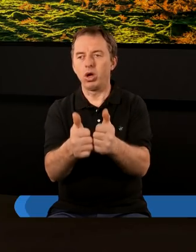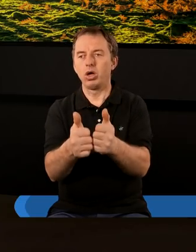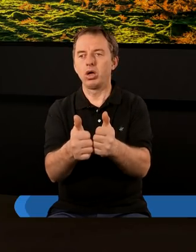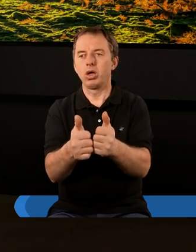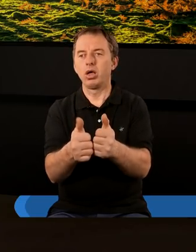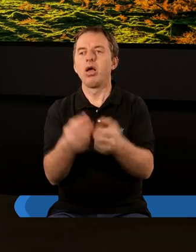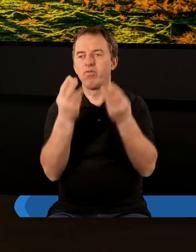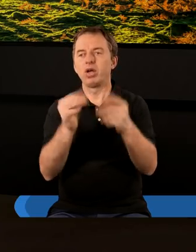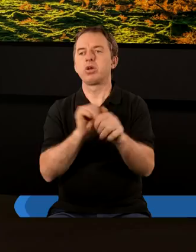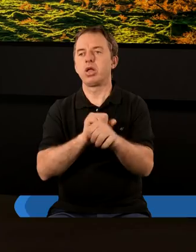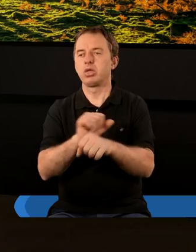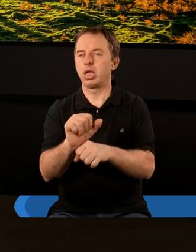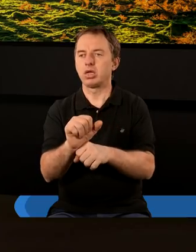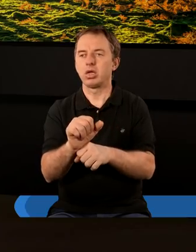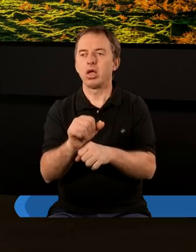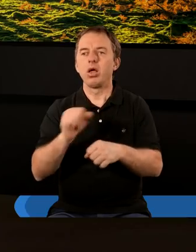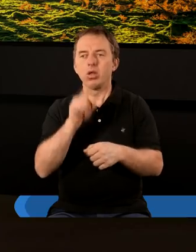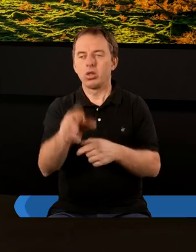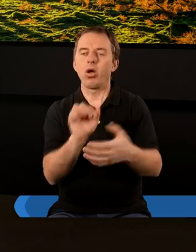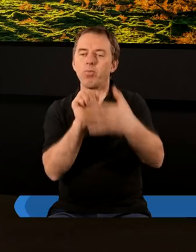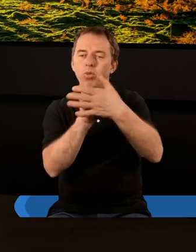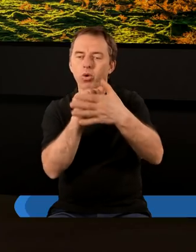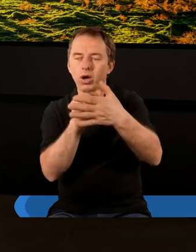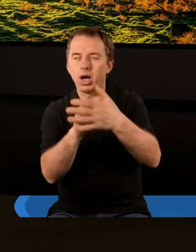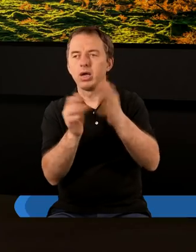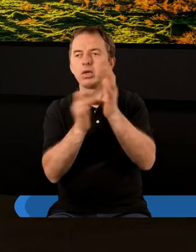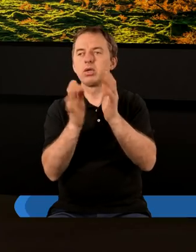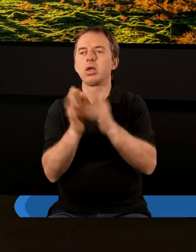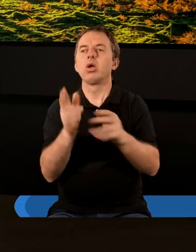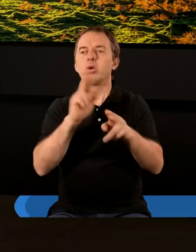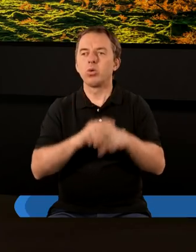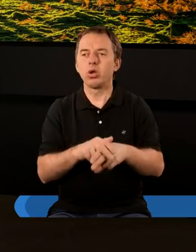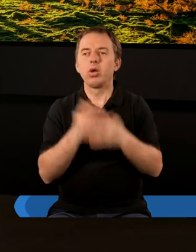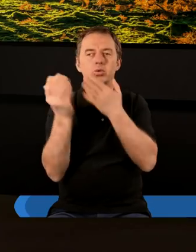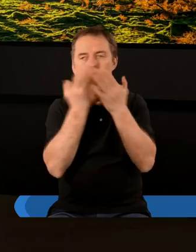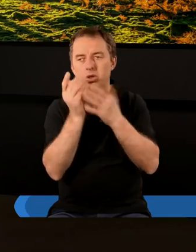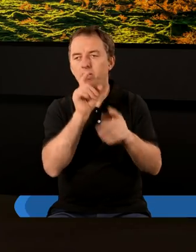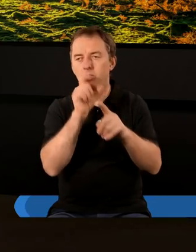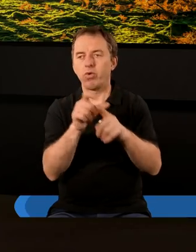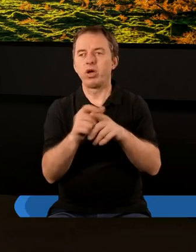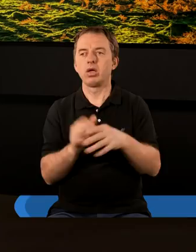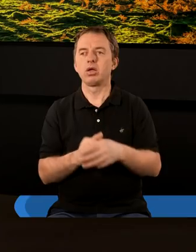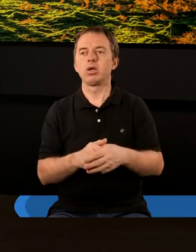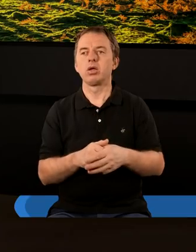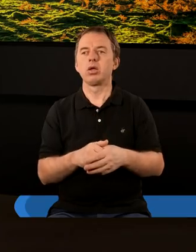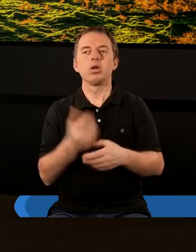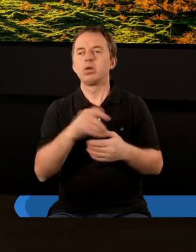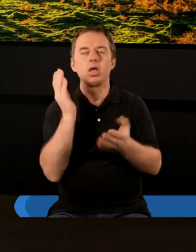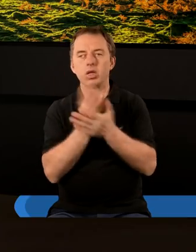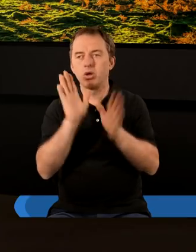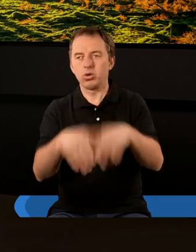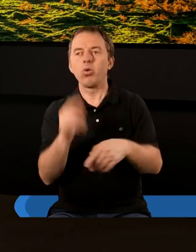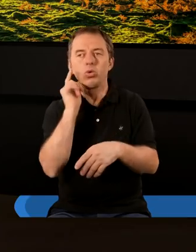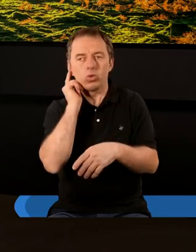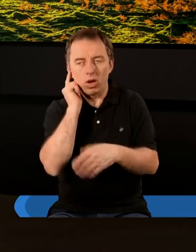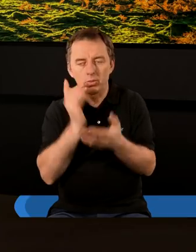tak ważne jest aby to pukanie Jezusa Chrystusa o którym czytamy w tych słowach nie tylko